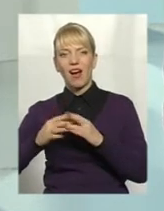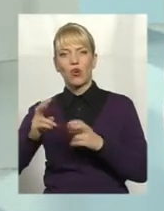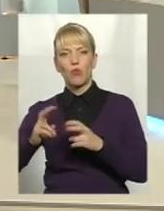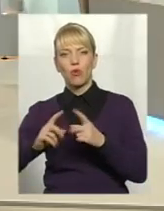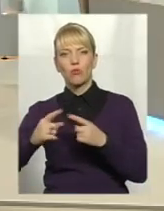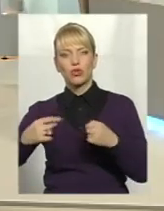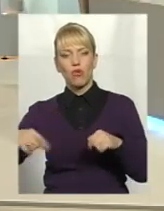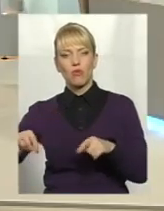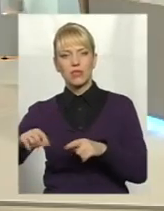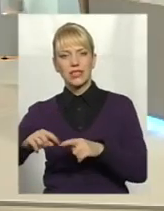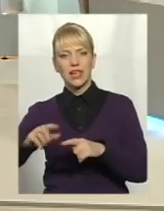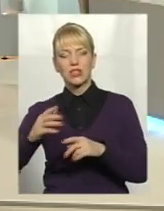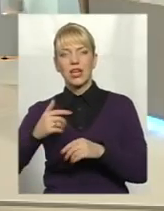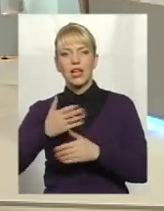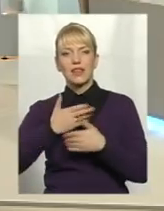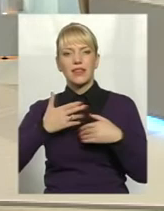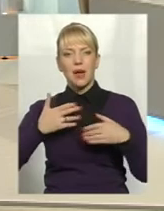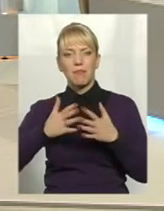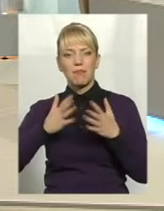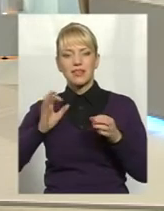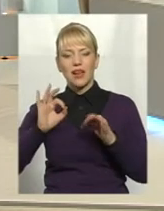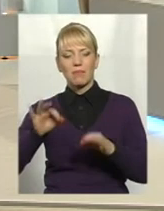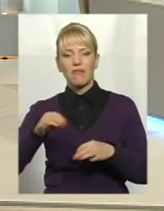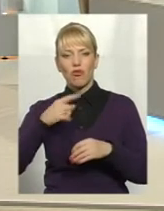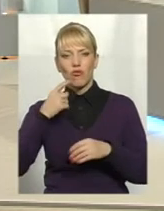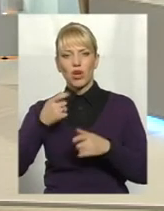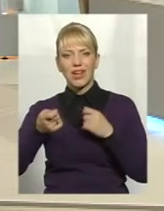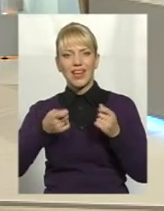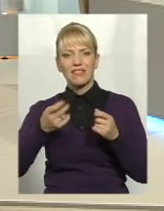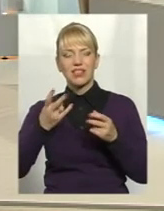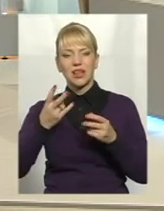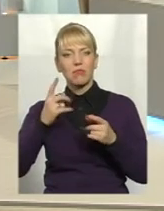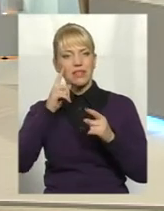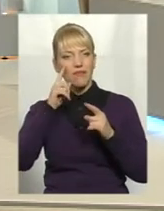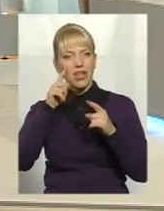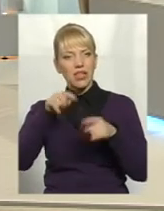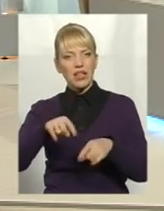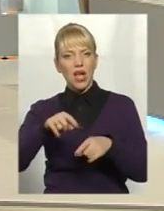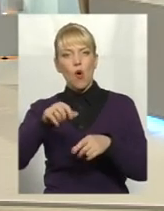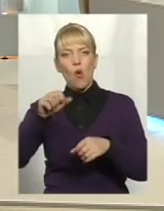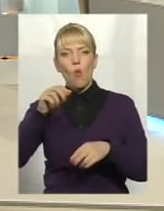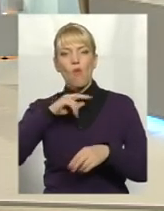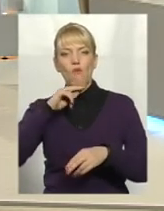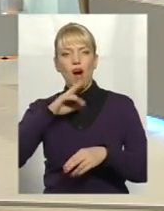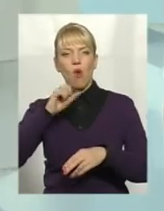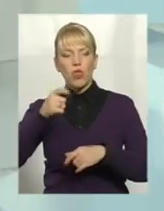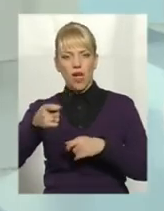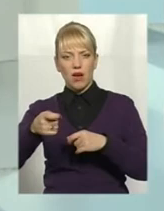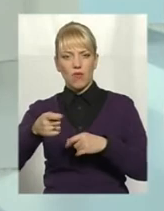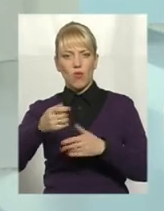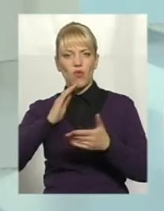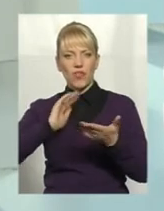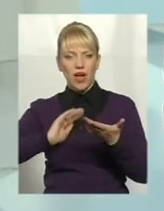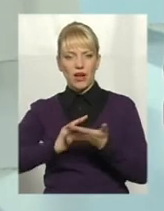більше, як казали керівники, треба звертати увагу на якість. Ми конкурентно здатні. В нас